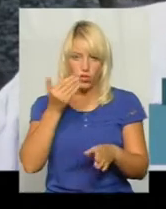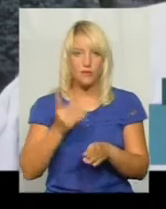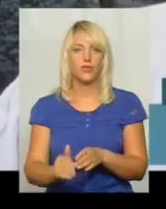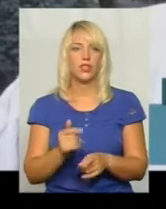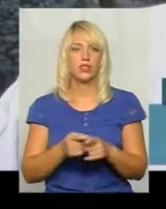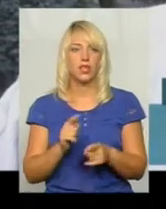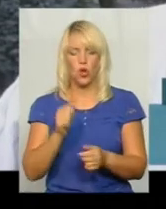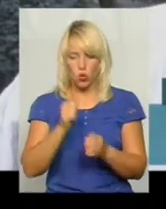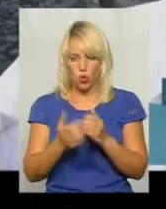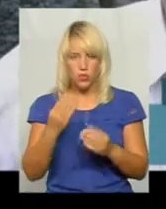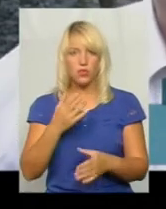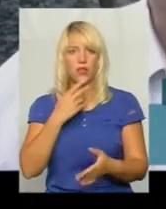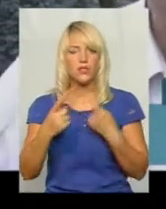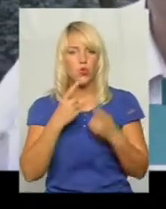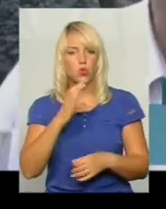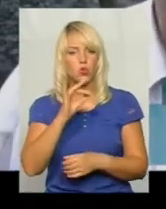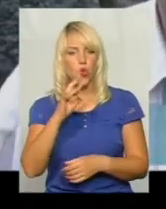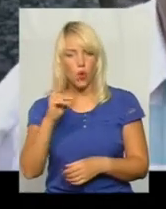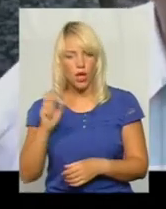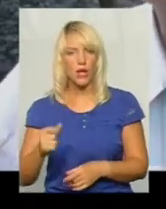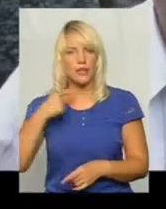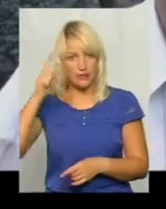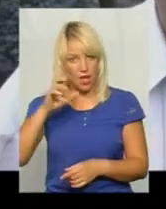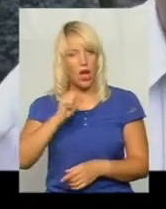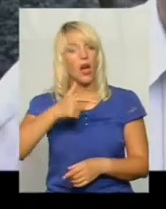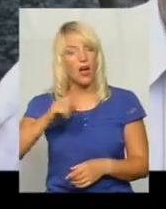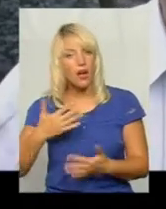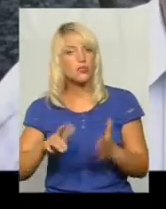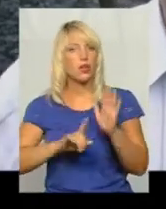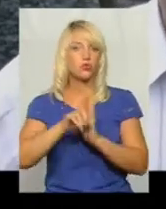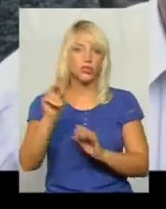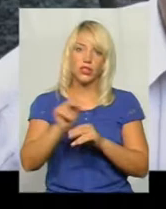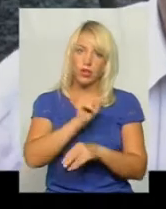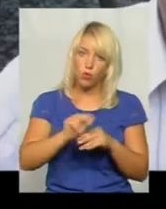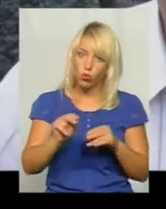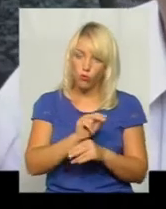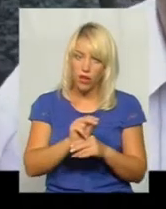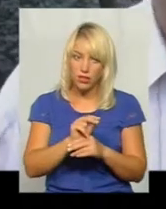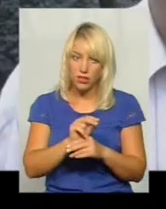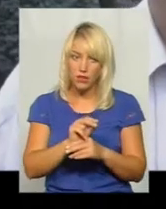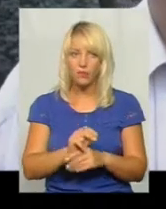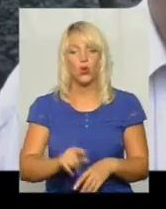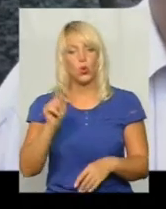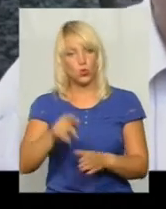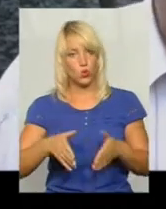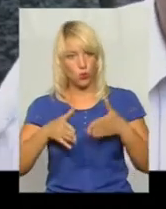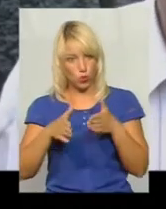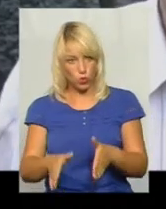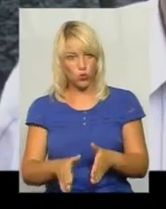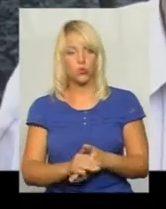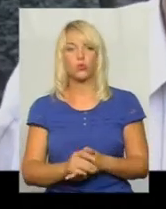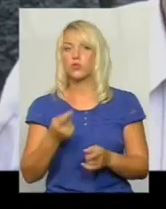кожен день спілкуюсь з Сорокою. Знаю, що, ага, вже почали ремонтувати цю полосу. Це